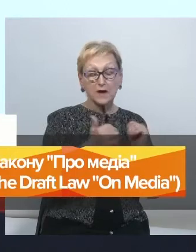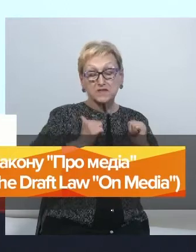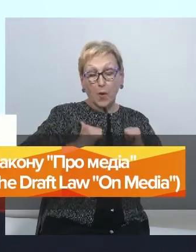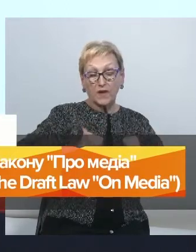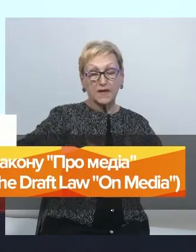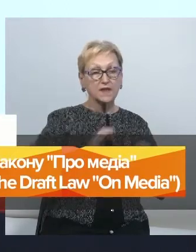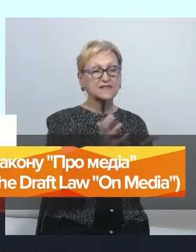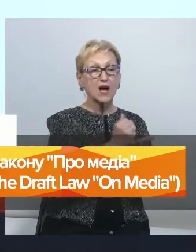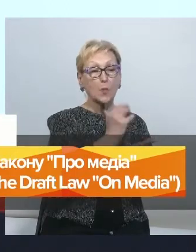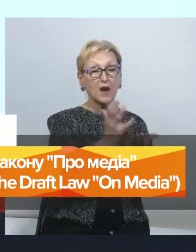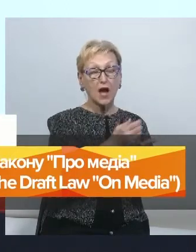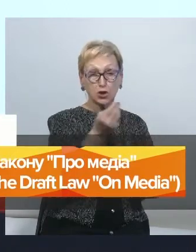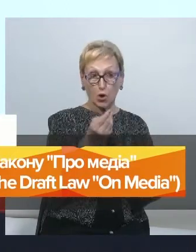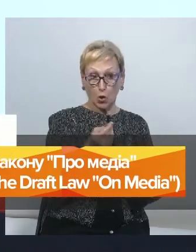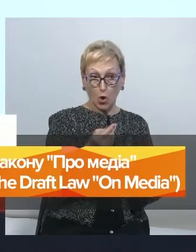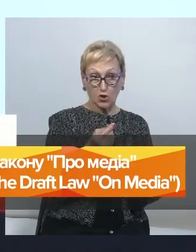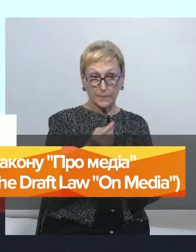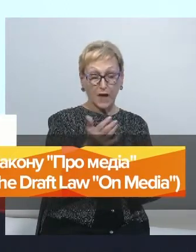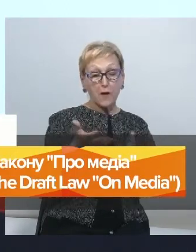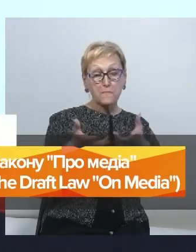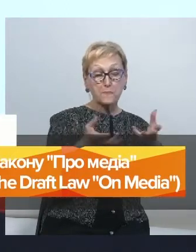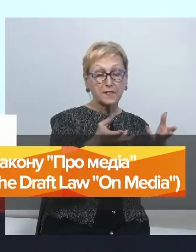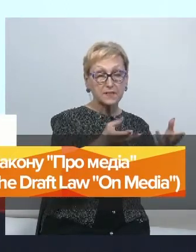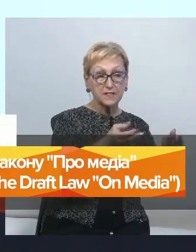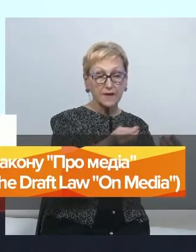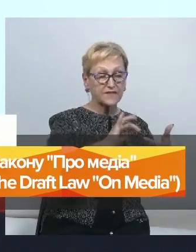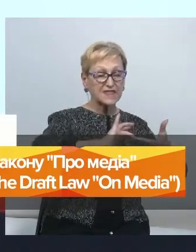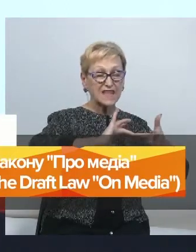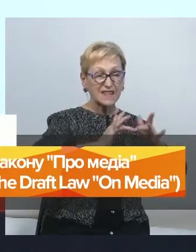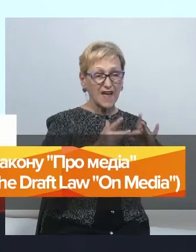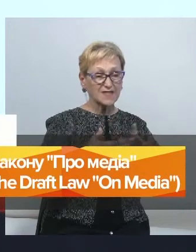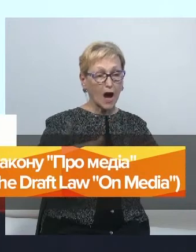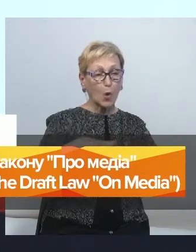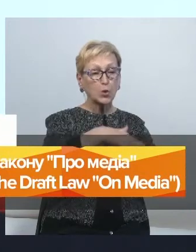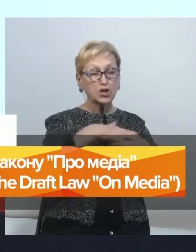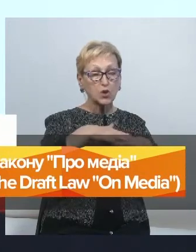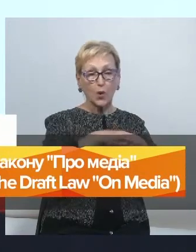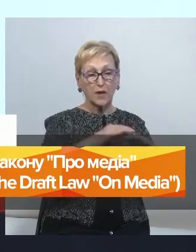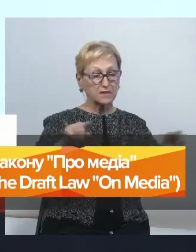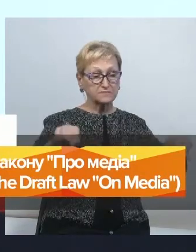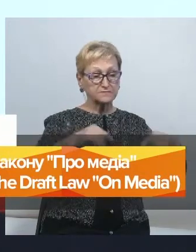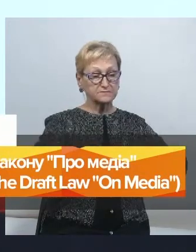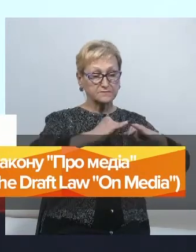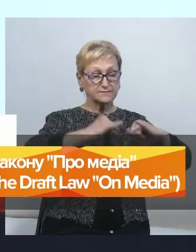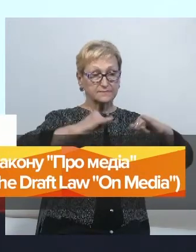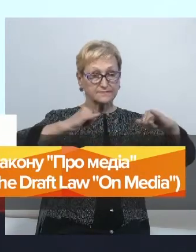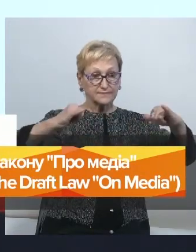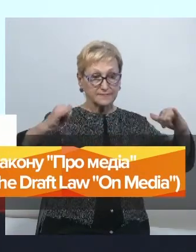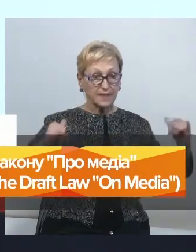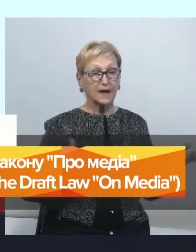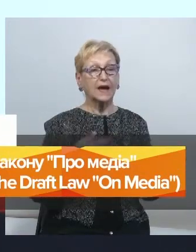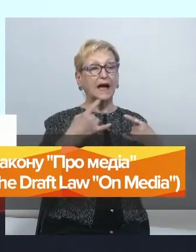гроші і вплив і аудиторії інтернету зростає за роками і вони починають вже забрати аудиторію у